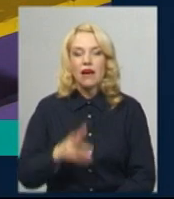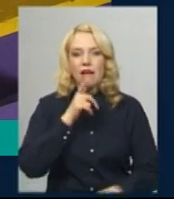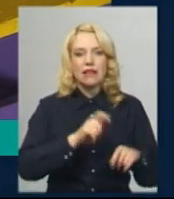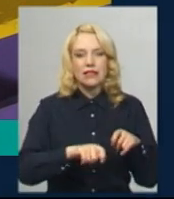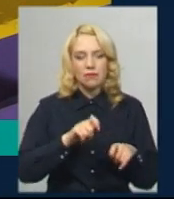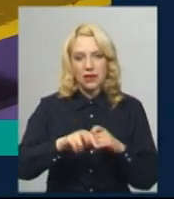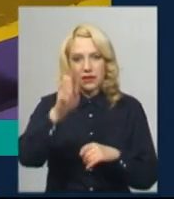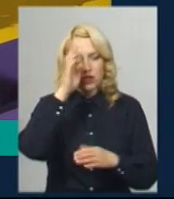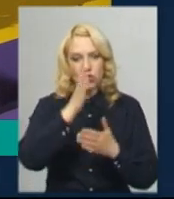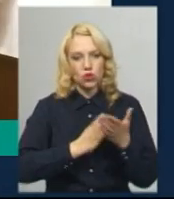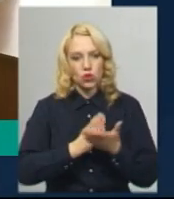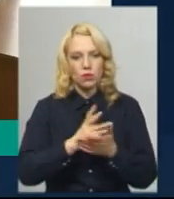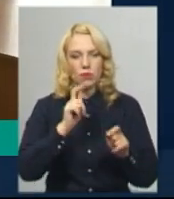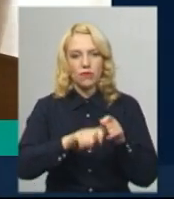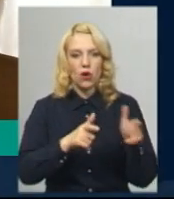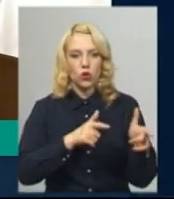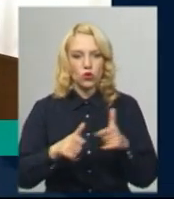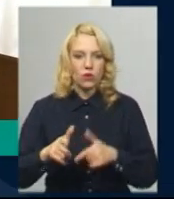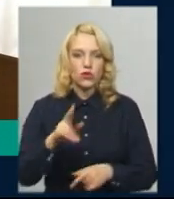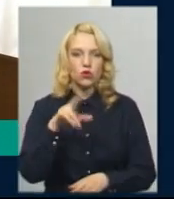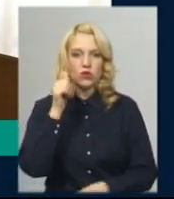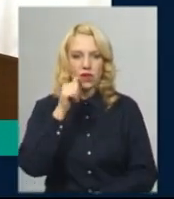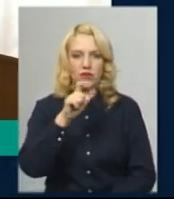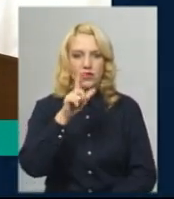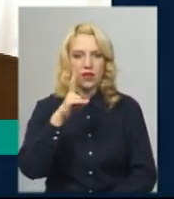навчальних закладів до завтрашнього зовнішнього незалежного оцінювання.